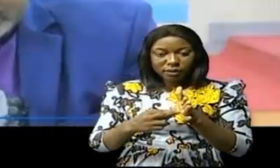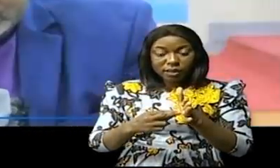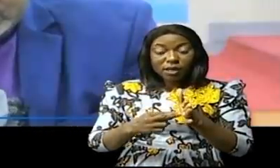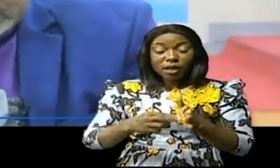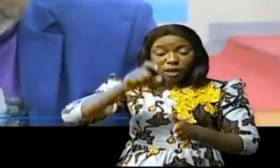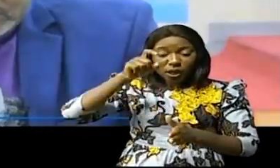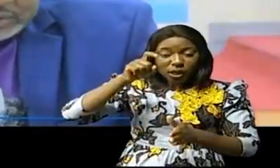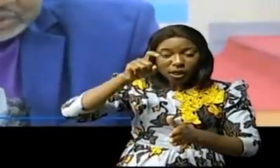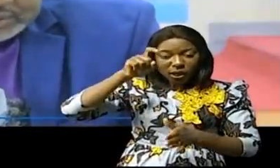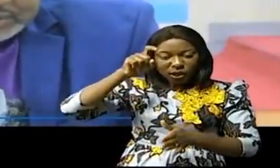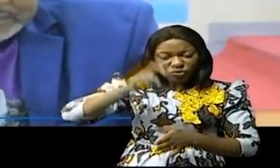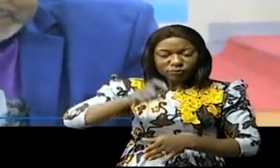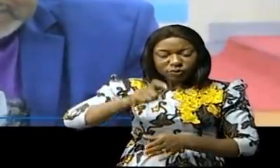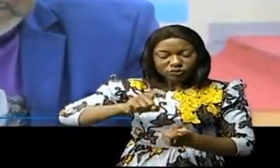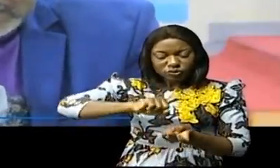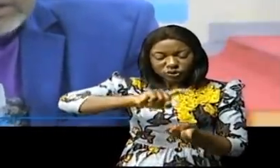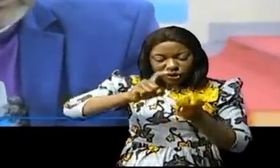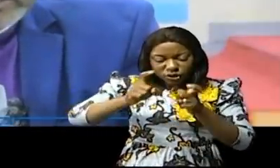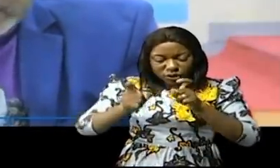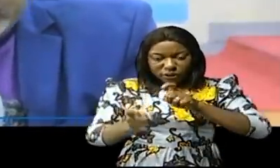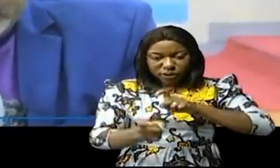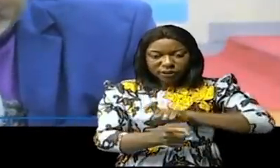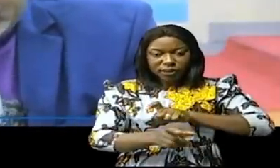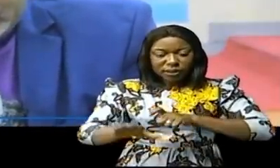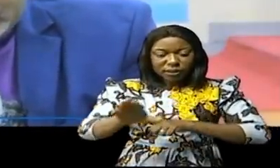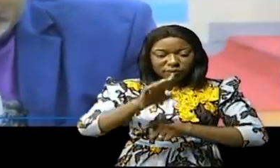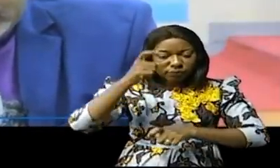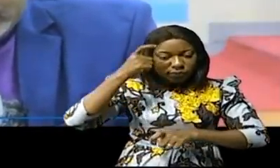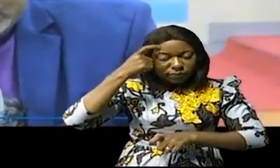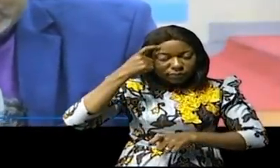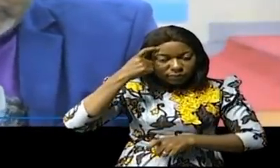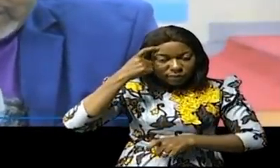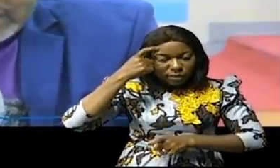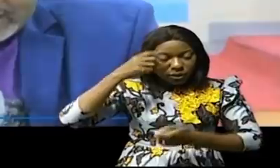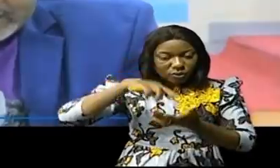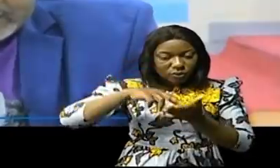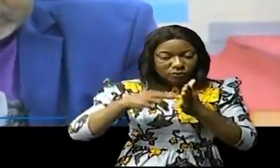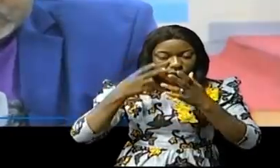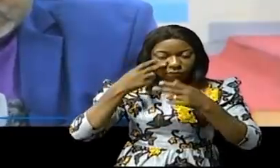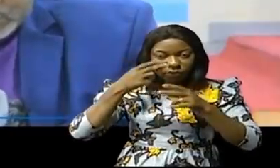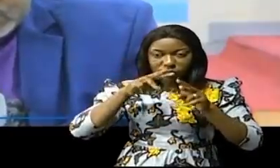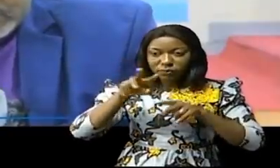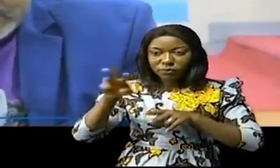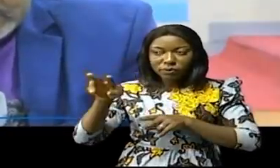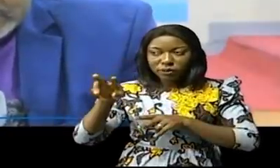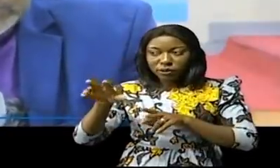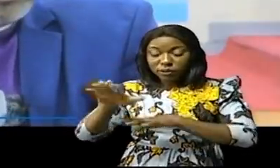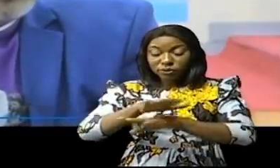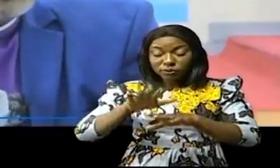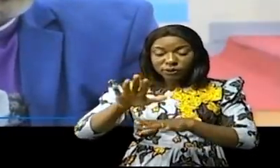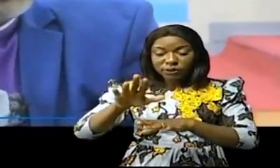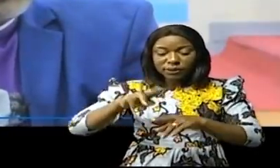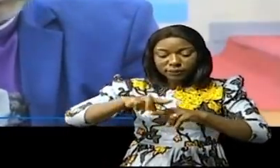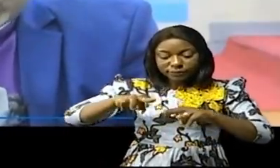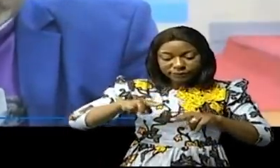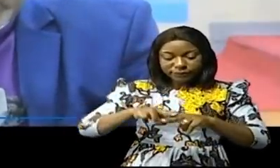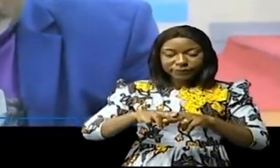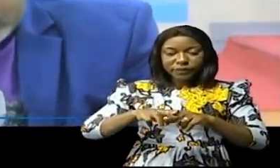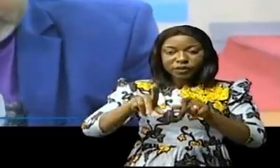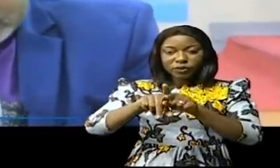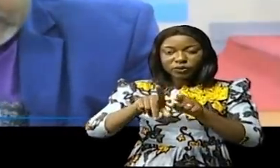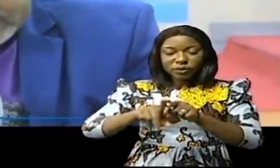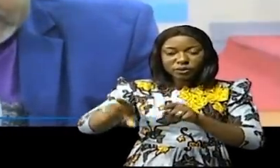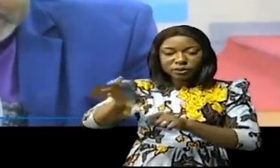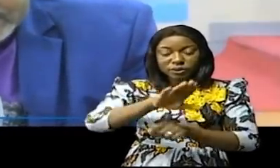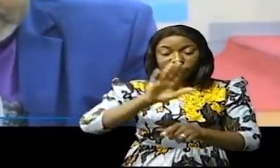l'obligation de changer sa considération et son regard sur sa nation, sur son